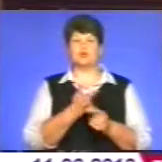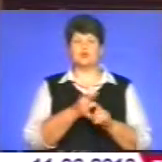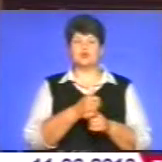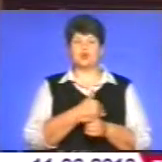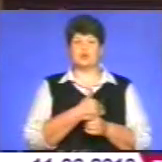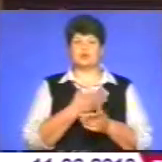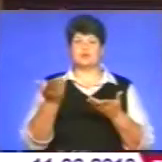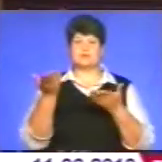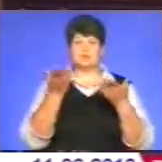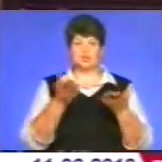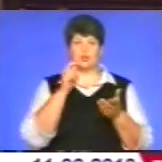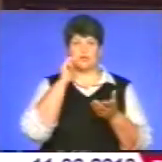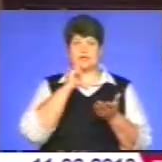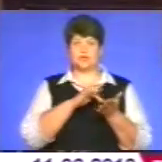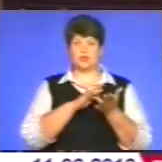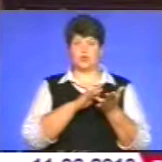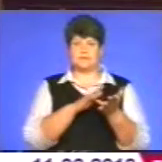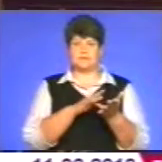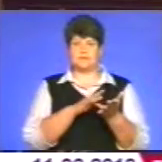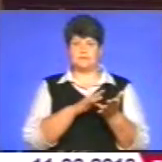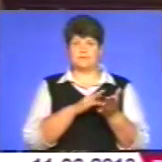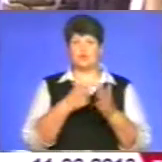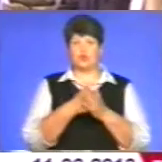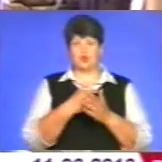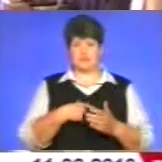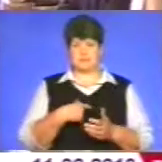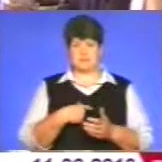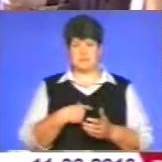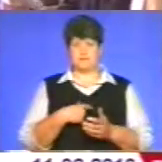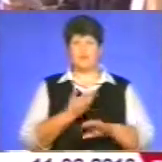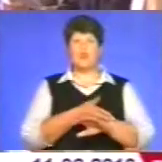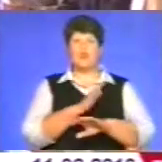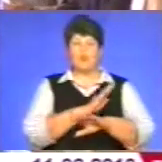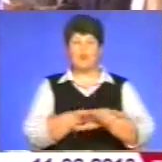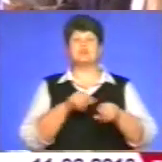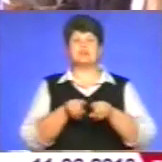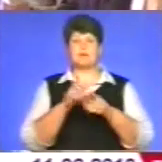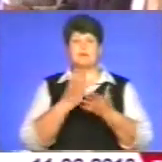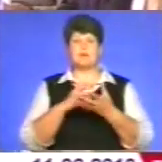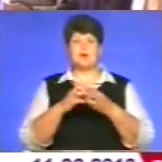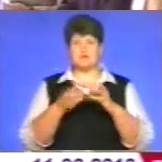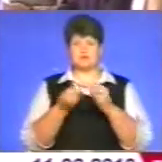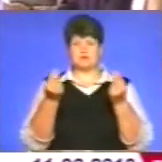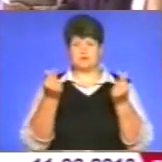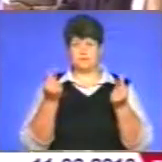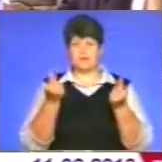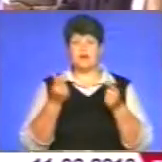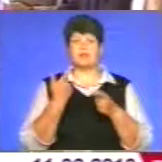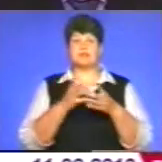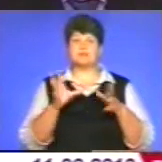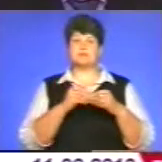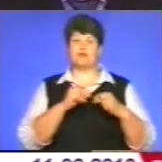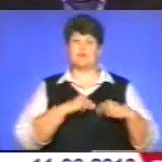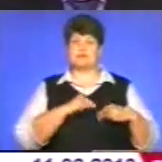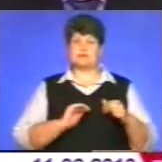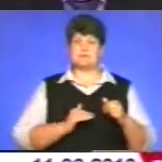українських туристів до себе. У Польщі також є проблеми з фінансуванням, проте співпраця бізнесу і